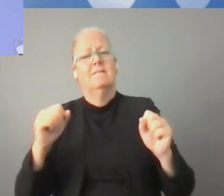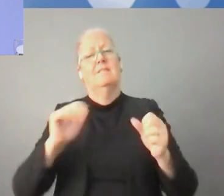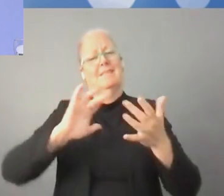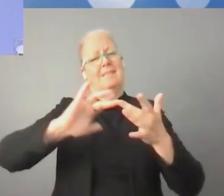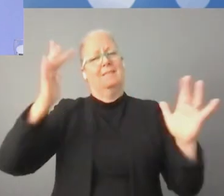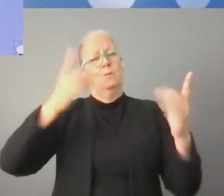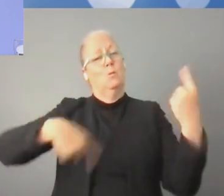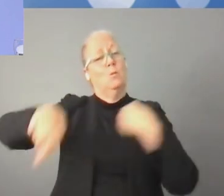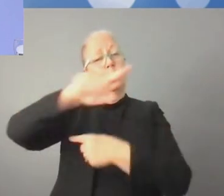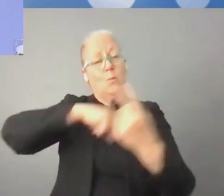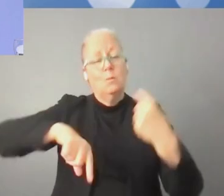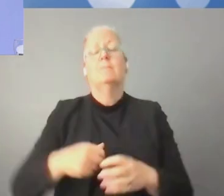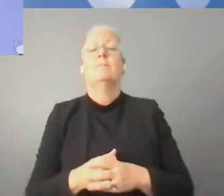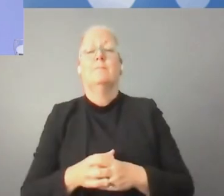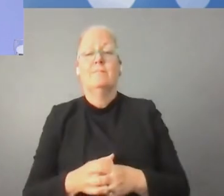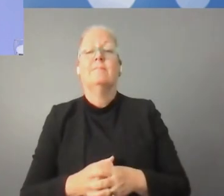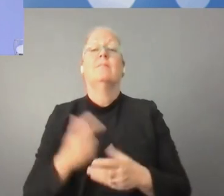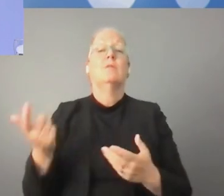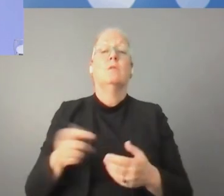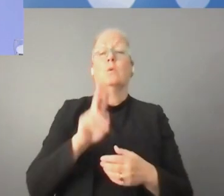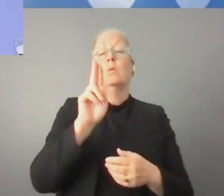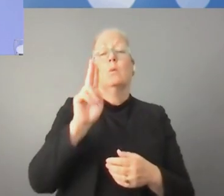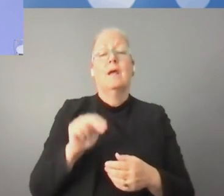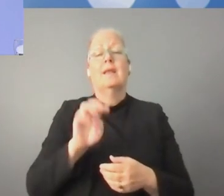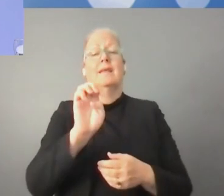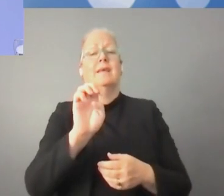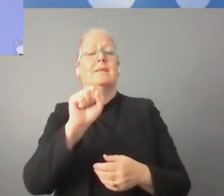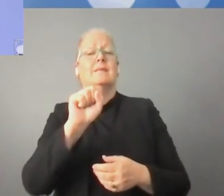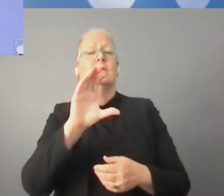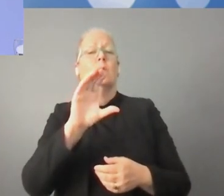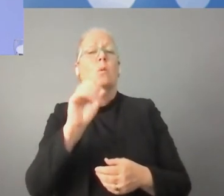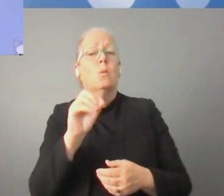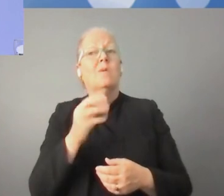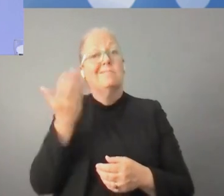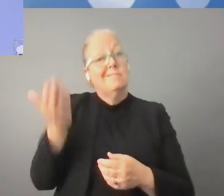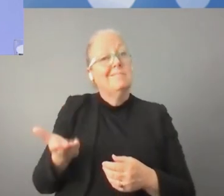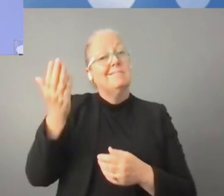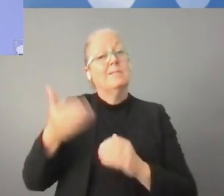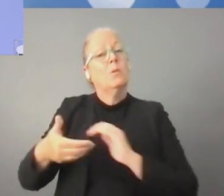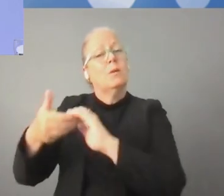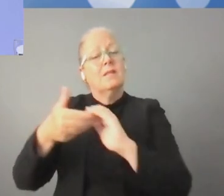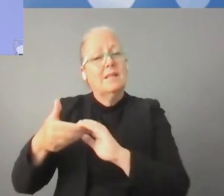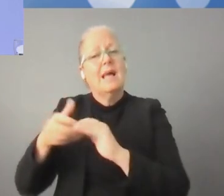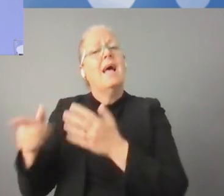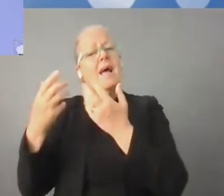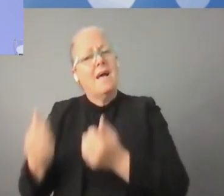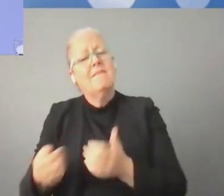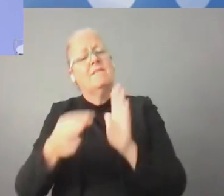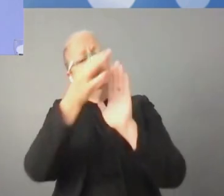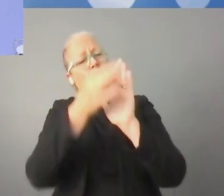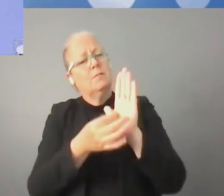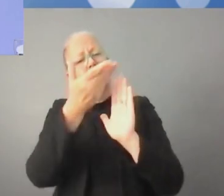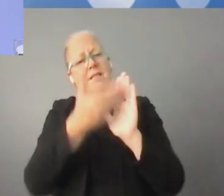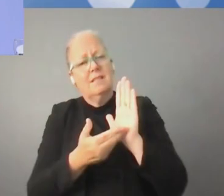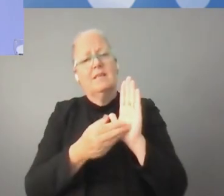أن يكون هناك فضاء منفتح وآمن ومنظمات أخرى